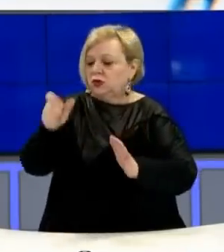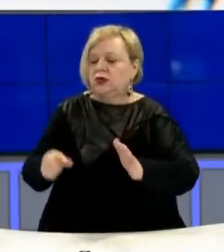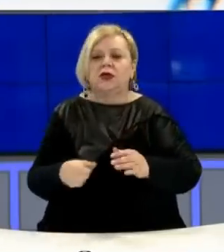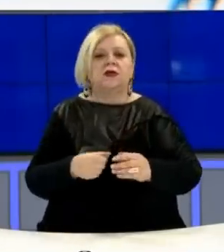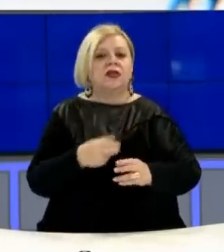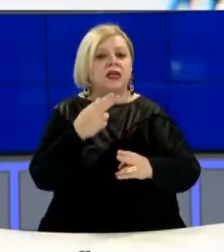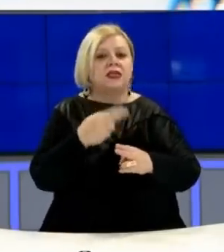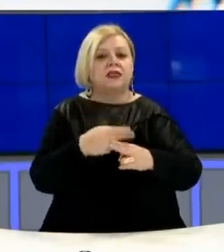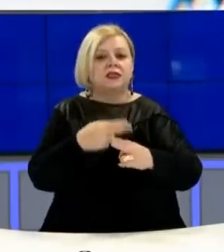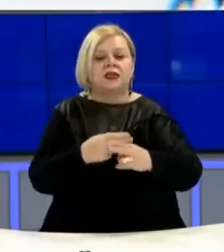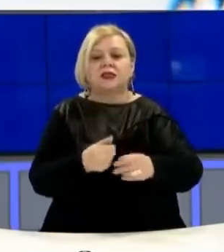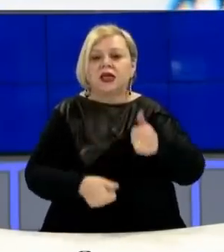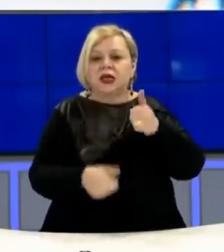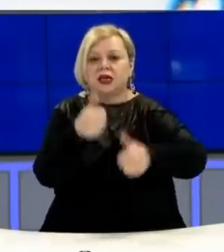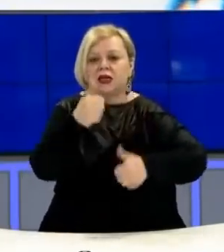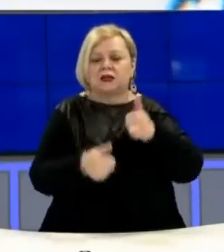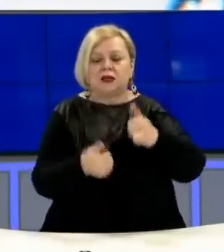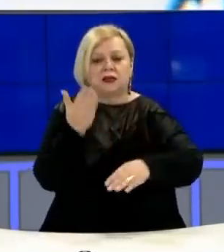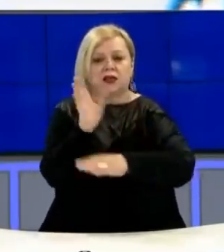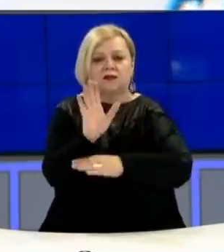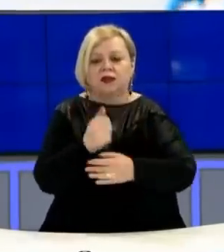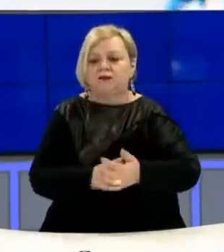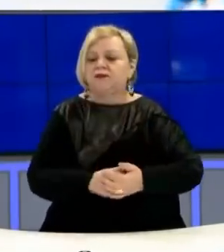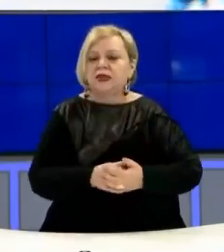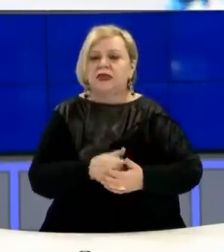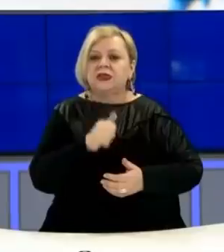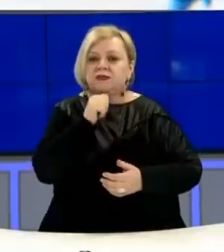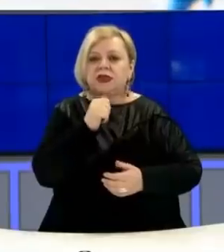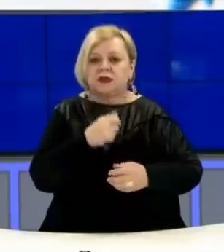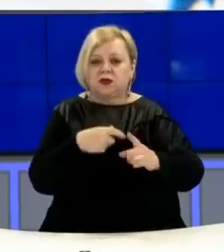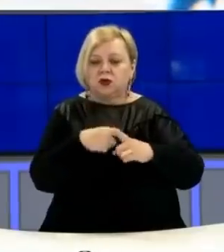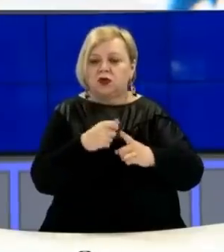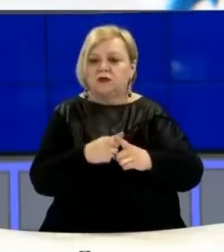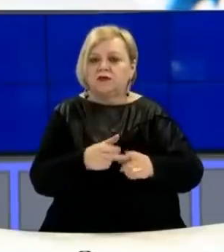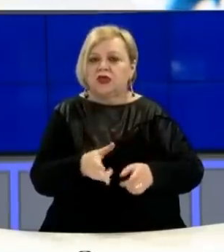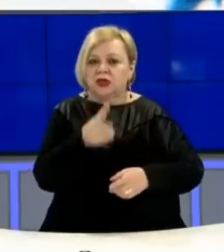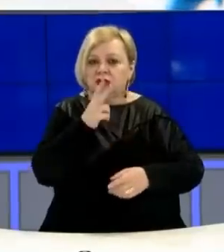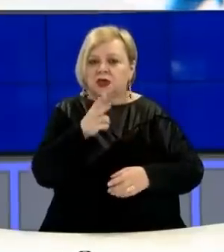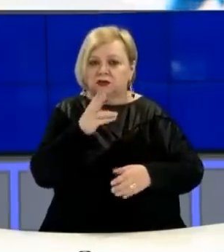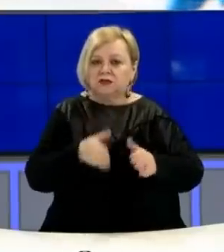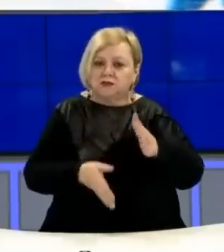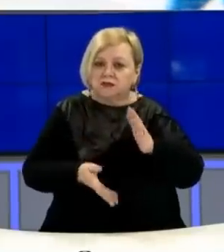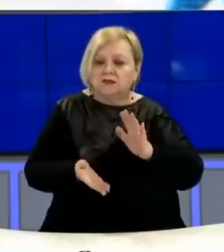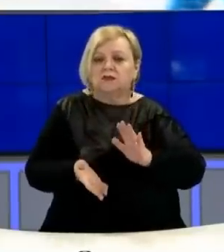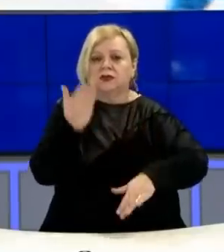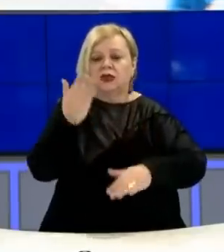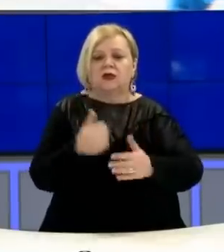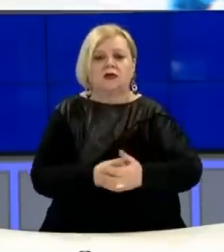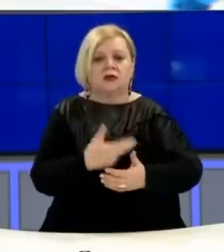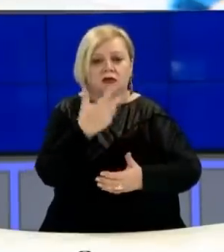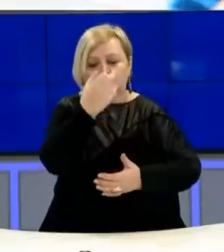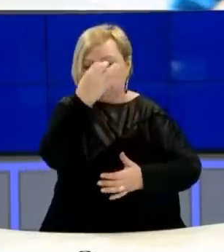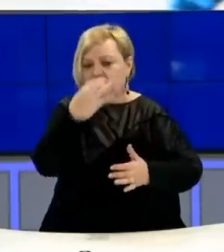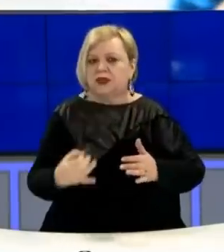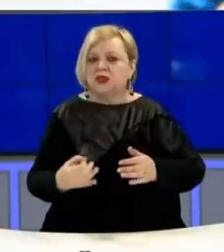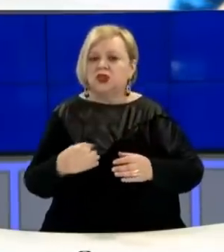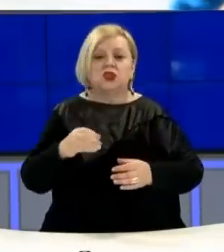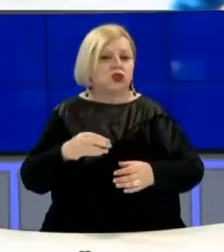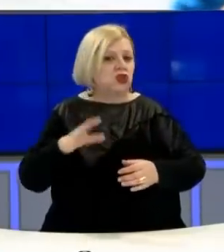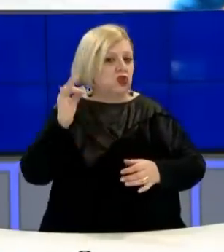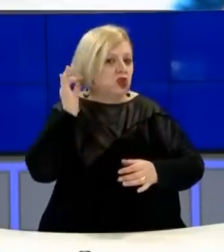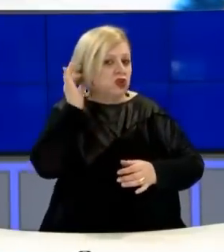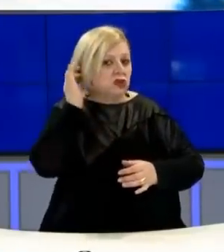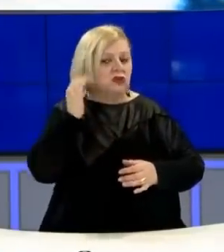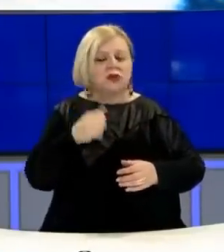listav të kandidatve. Ndërko, Ismet Kryeziu ka kërkuar që të rritet përfacimi gjinor mbi 30% në gjashëm